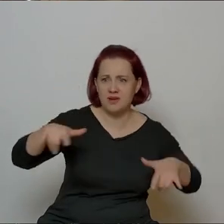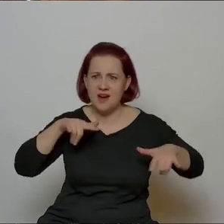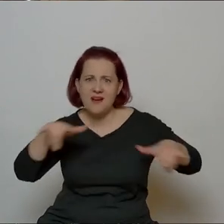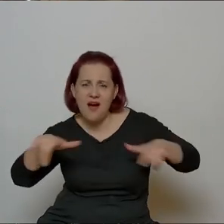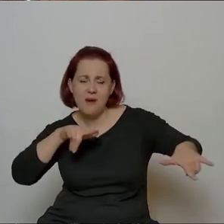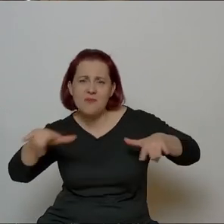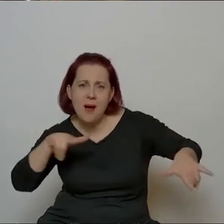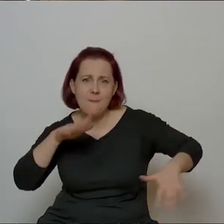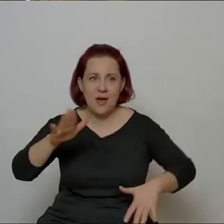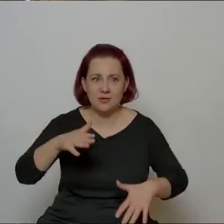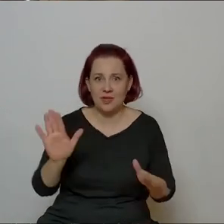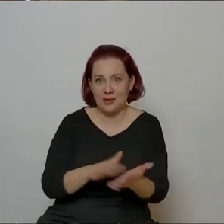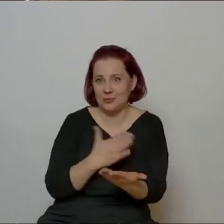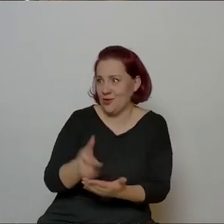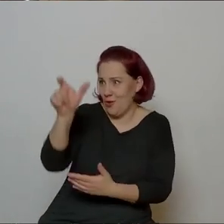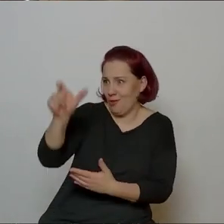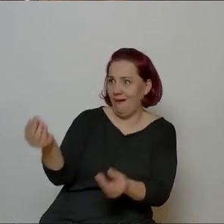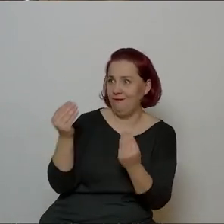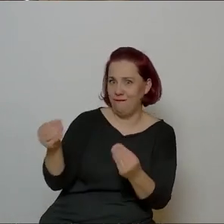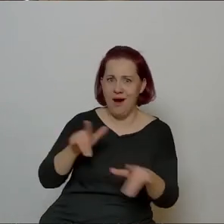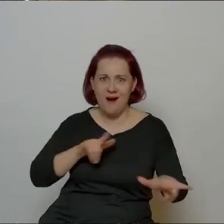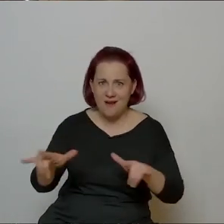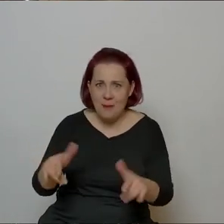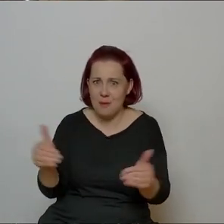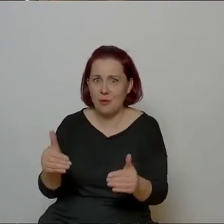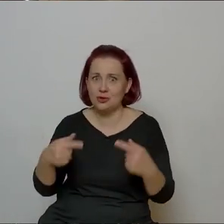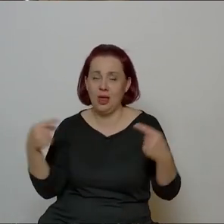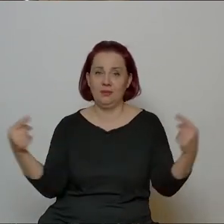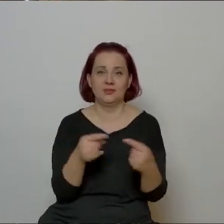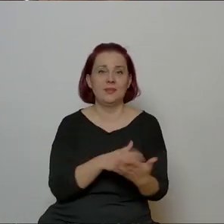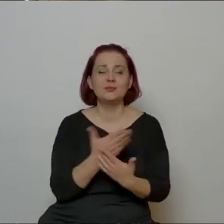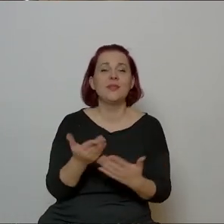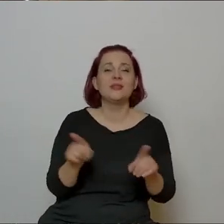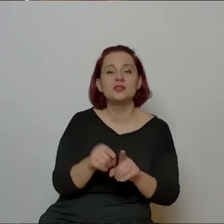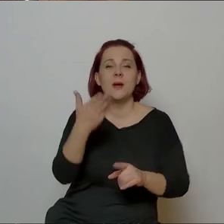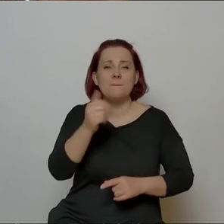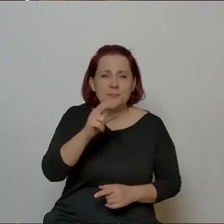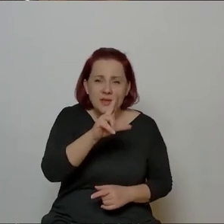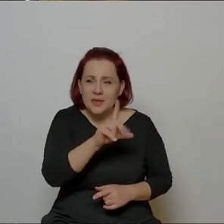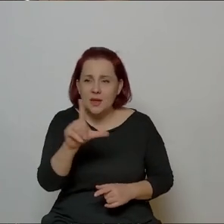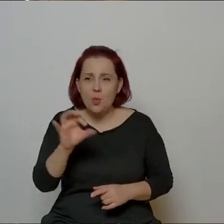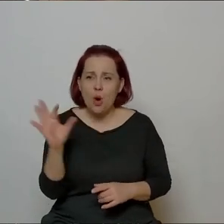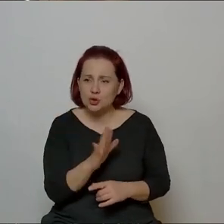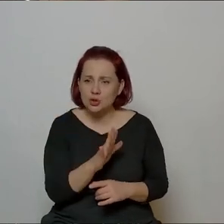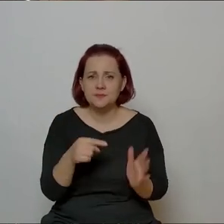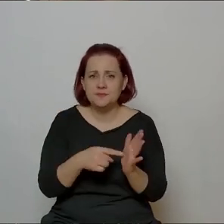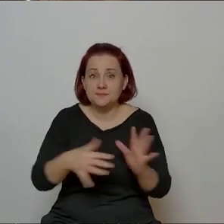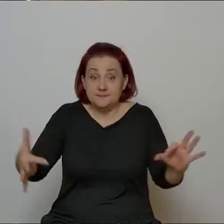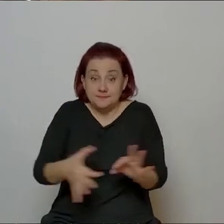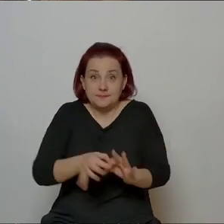być oczywiście genialny raper, ale mamy, mamy już takich, którzy, no Miłosz na przykład, ten śląski, z którym orkiestra moja